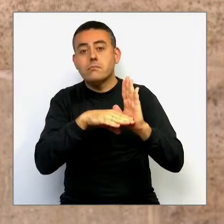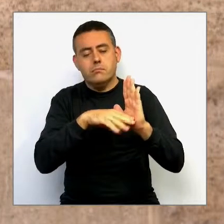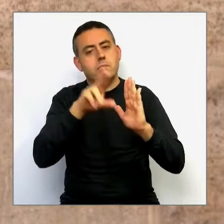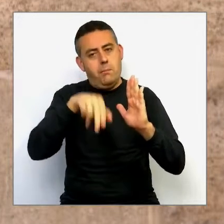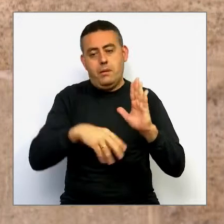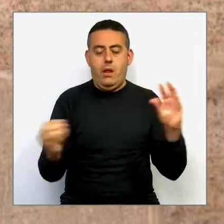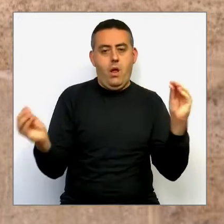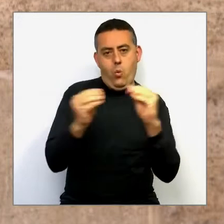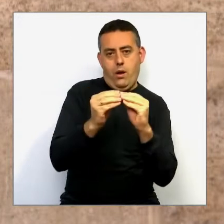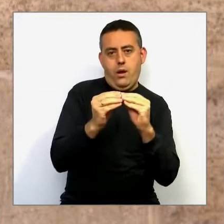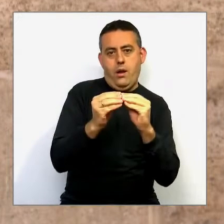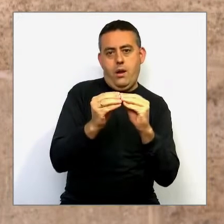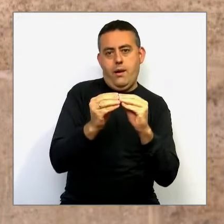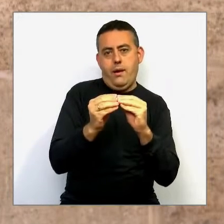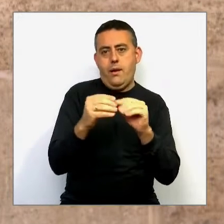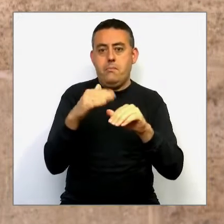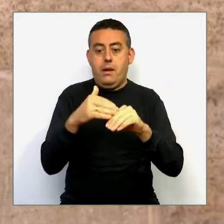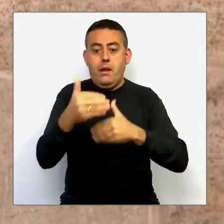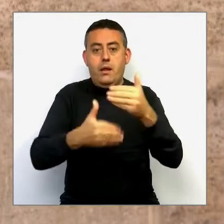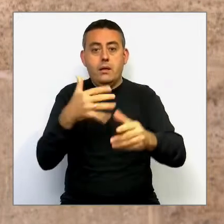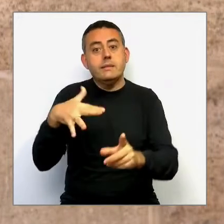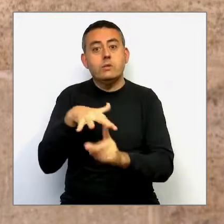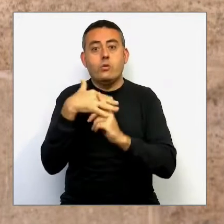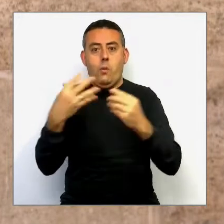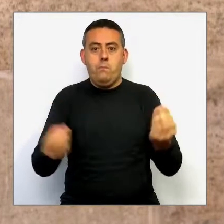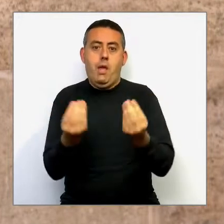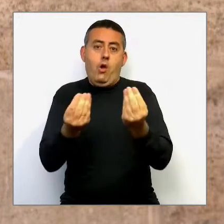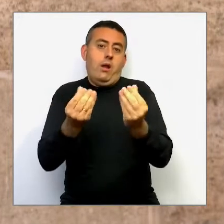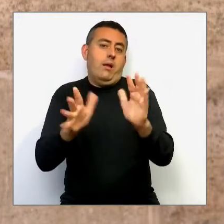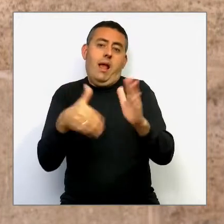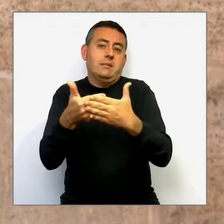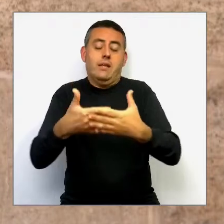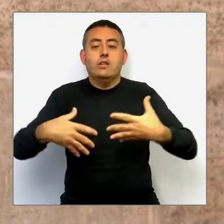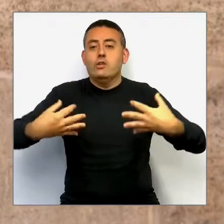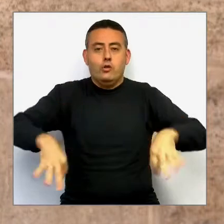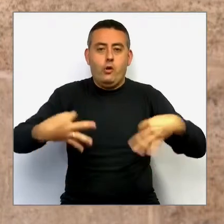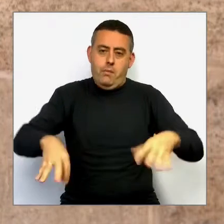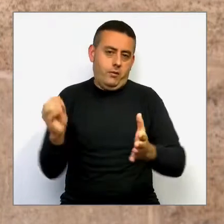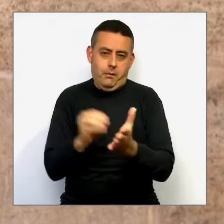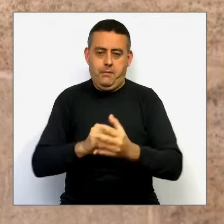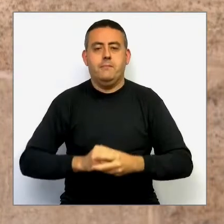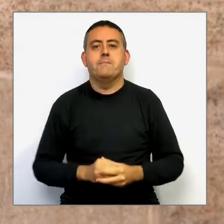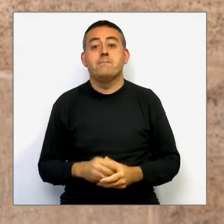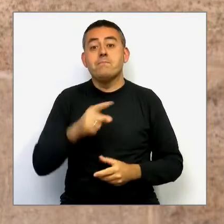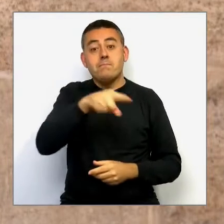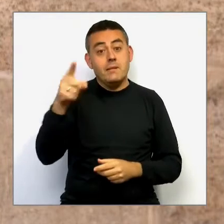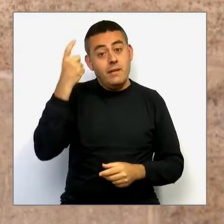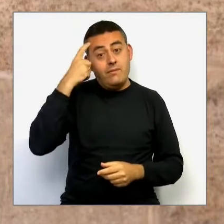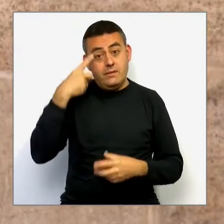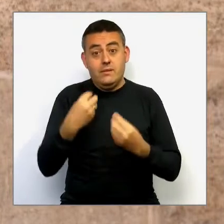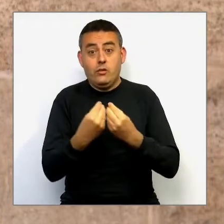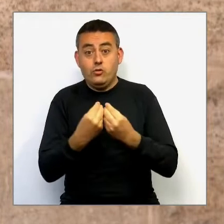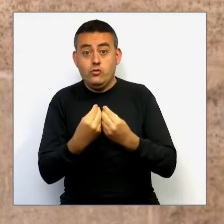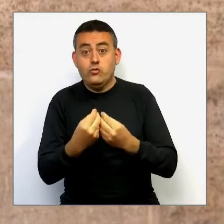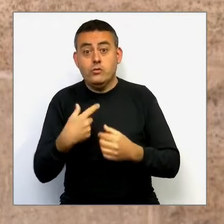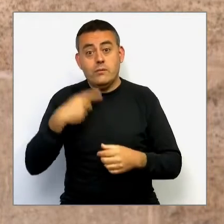trànsit cap a una millor situació, una normalització. Crec que hi ha algunes dades que ja saben que són molt importants.